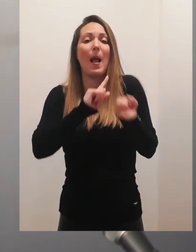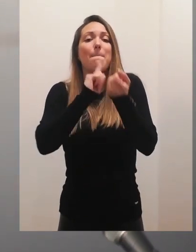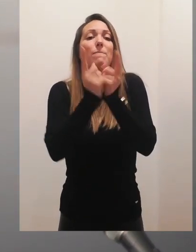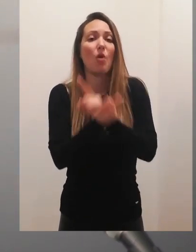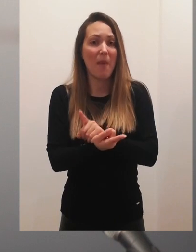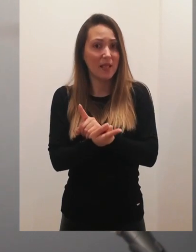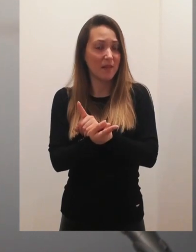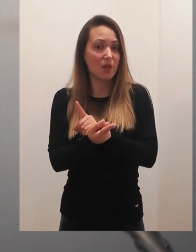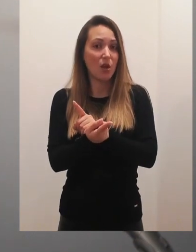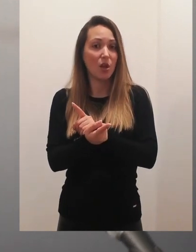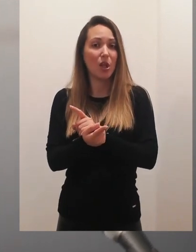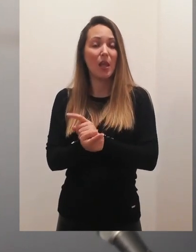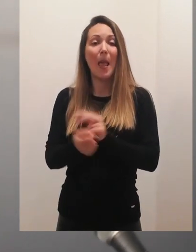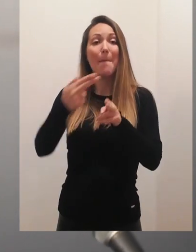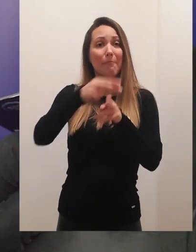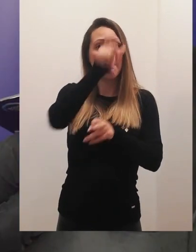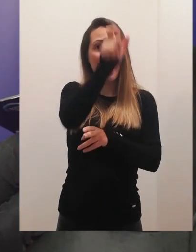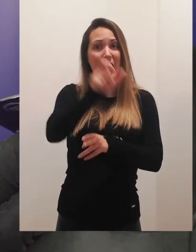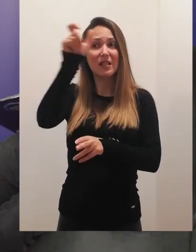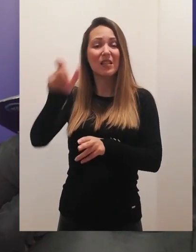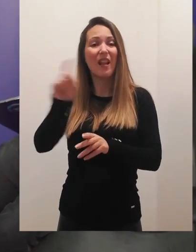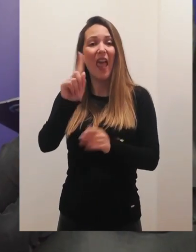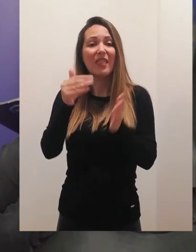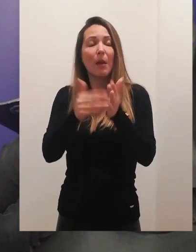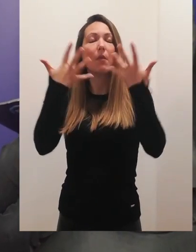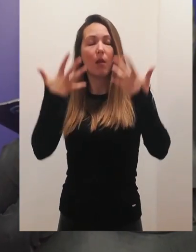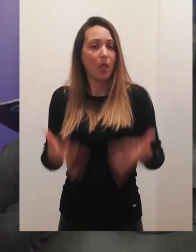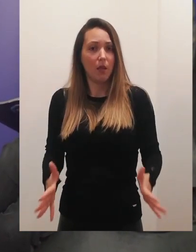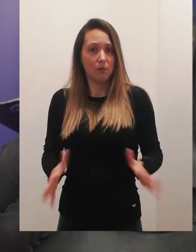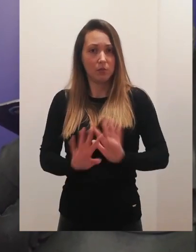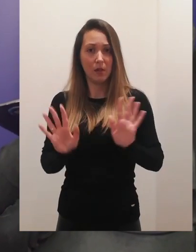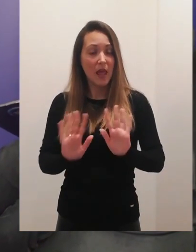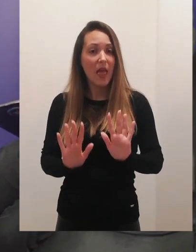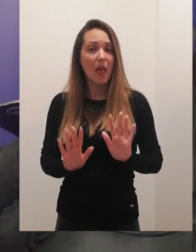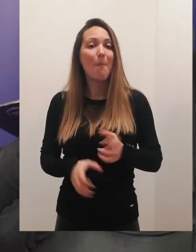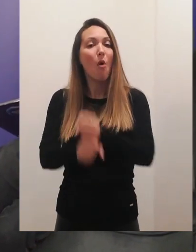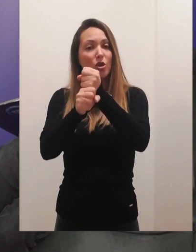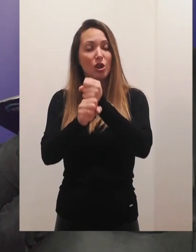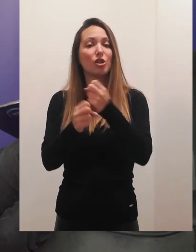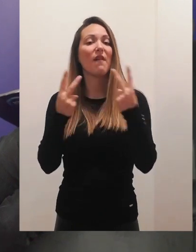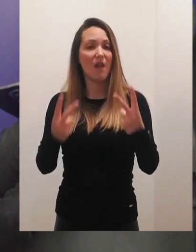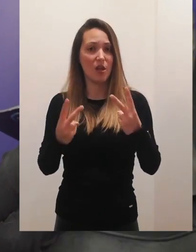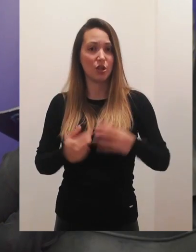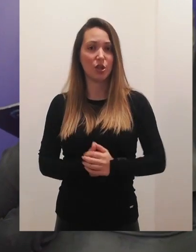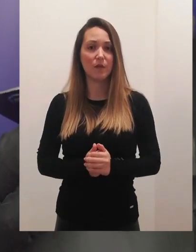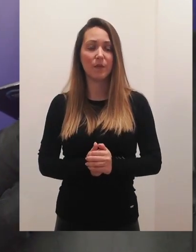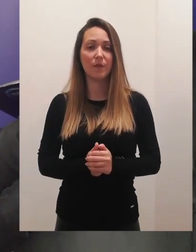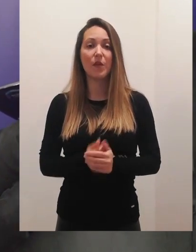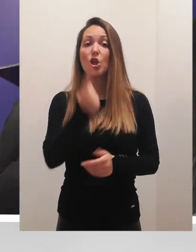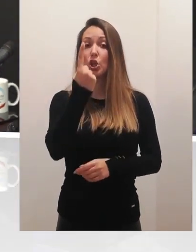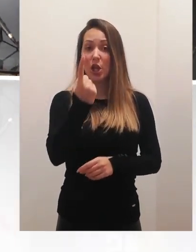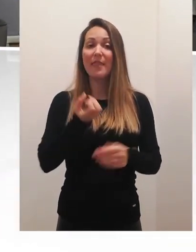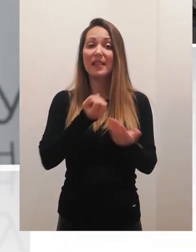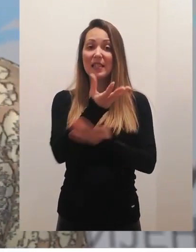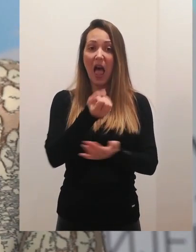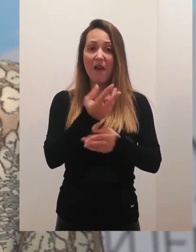promenljiva i oni treba u ovoj situaciji da ne klonu. I to je sigurno da im je podrška bila jako potrebna. Još jedan,